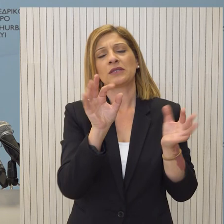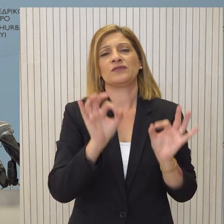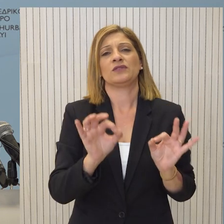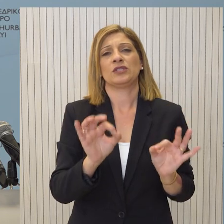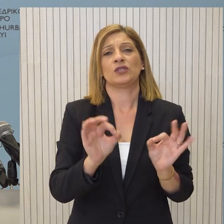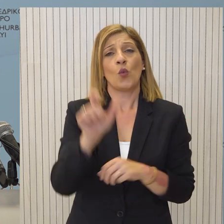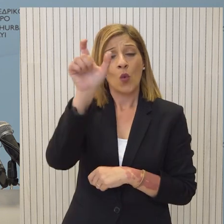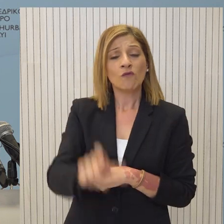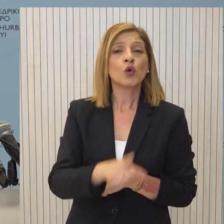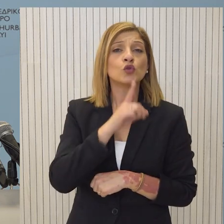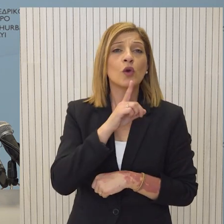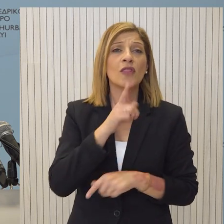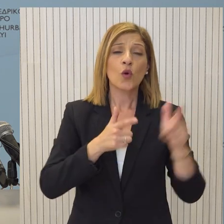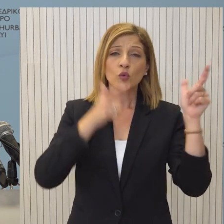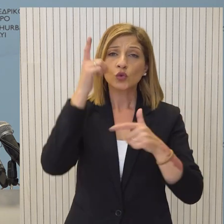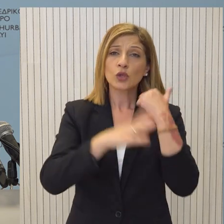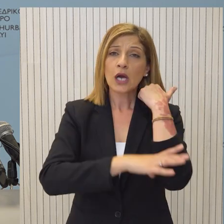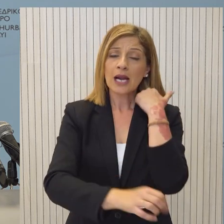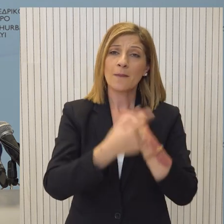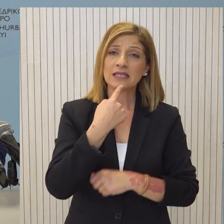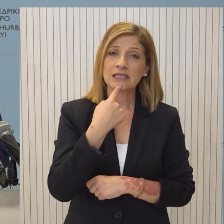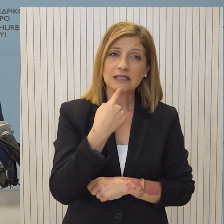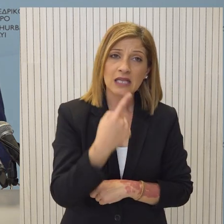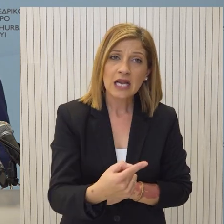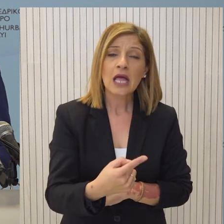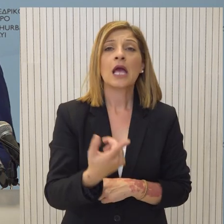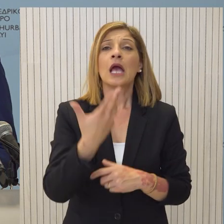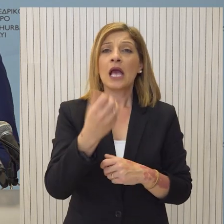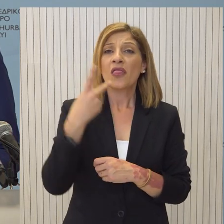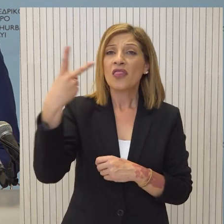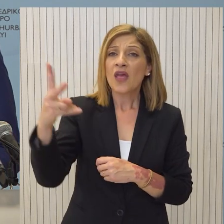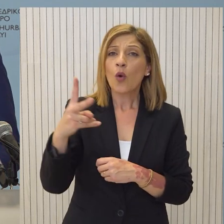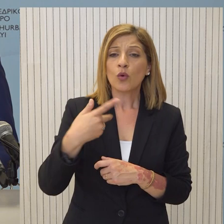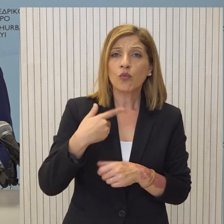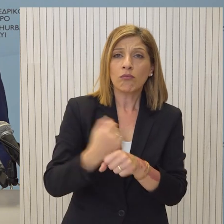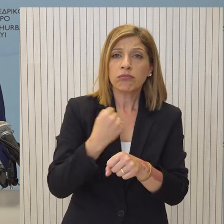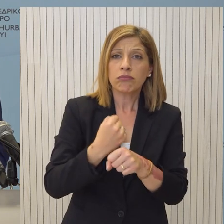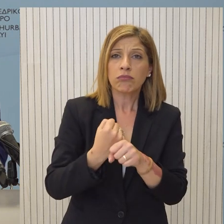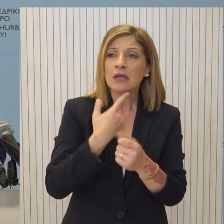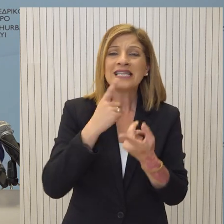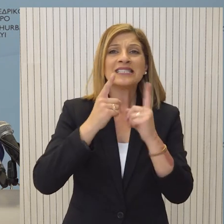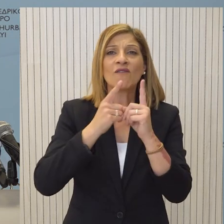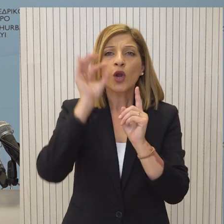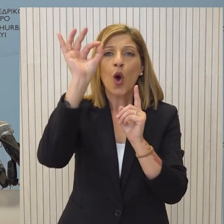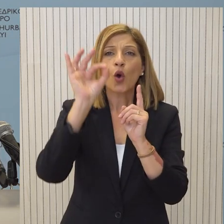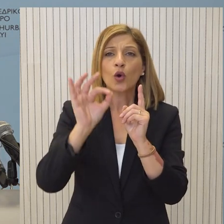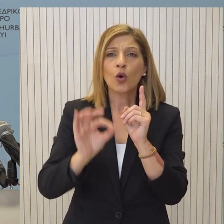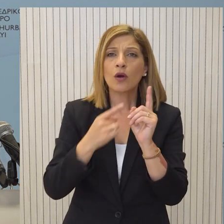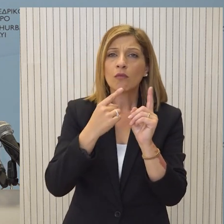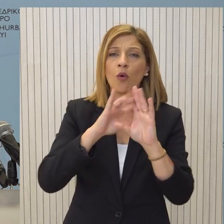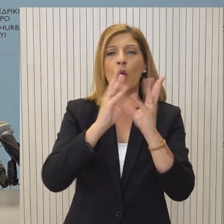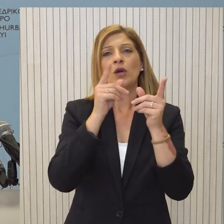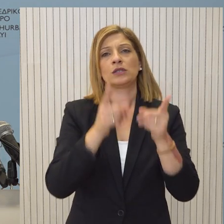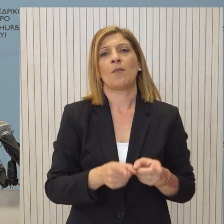Επαναλαμβάνω ότι ο ίδιος ο Γενικός Γραμματέας καθορίζεται, έχει απορρέουν και οι δικοί του όροι εντολής από τα ψηφίσματα του Συμβουλίου Ασφαλείας σε όλες τις